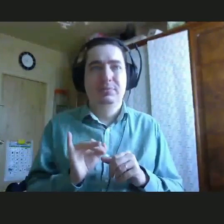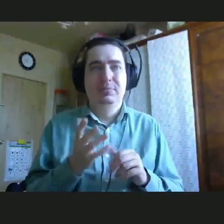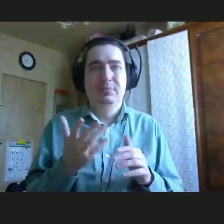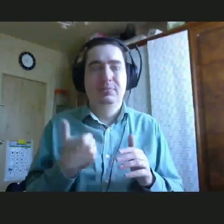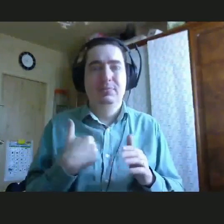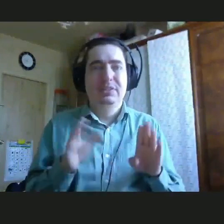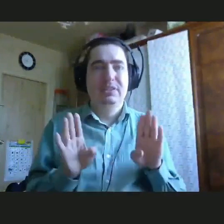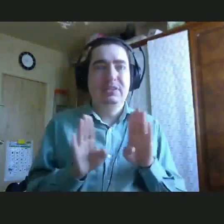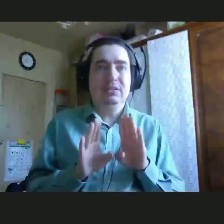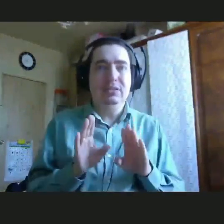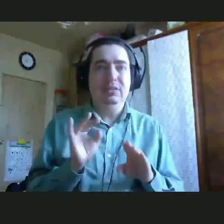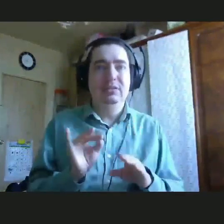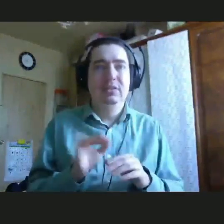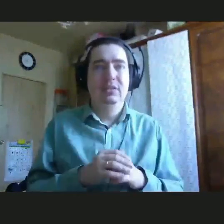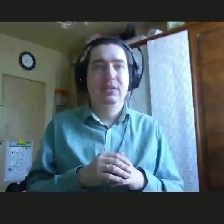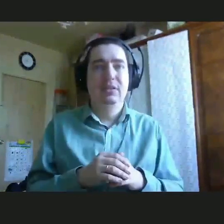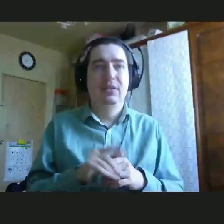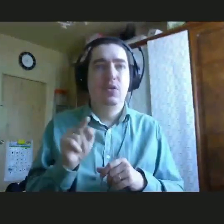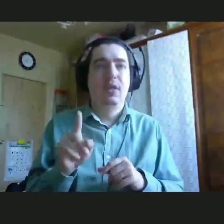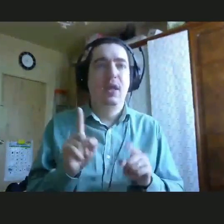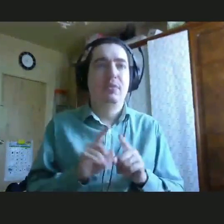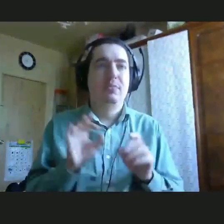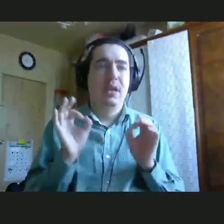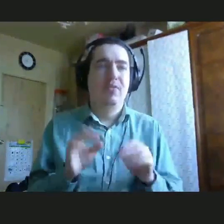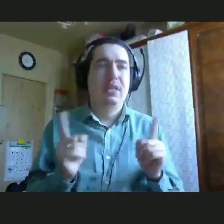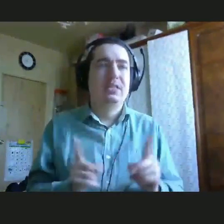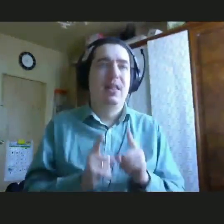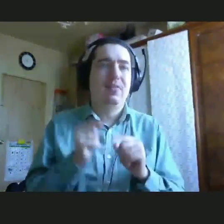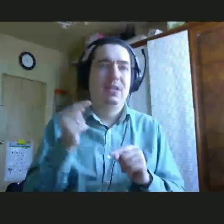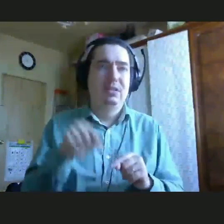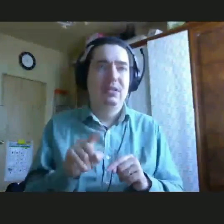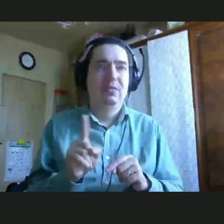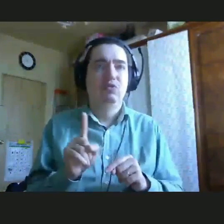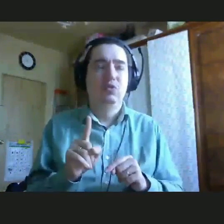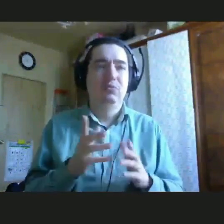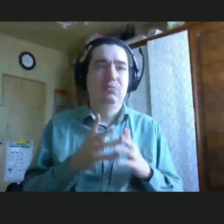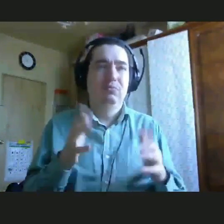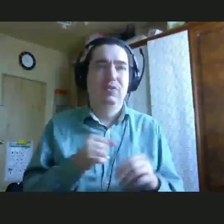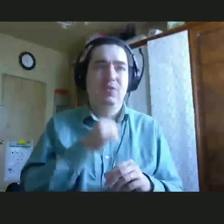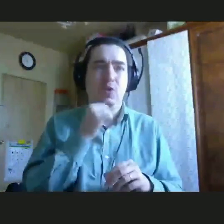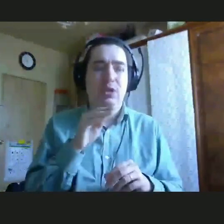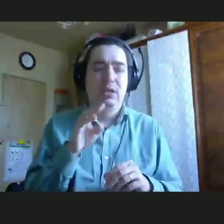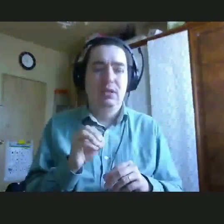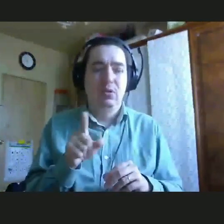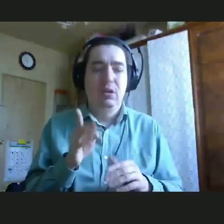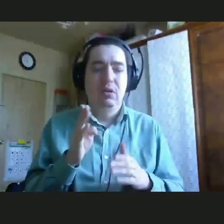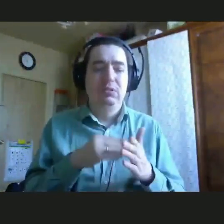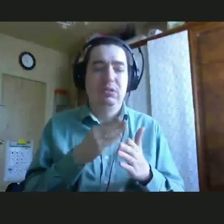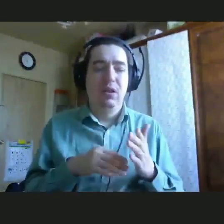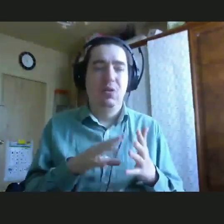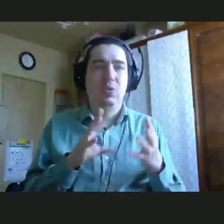нарушен, и он, как правило, сталкивается с тем, что в более осознанном возрасте он становится абсолютно не